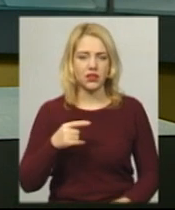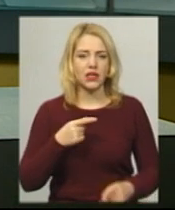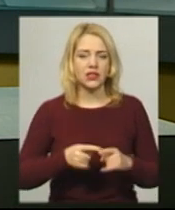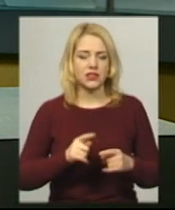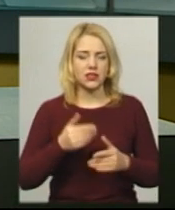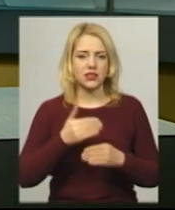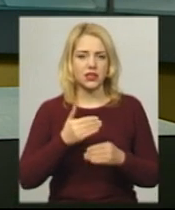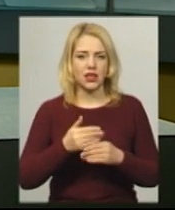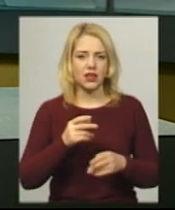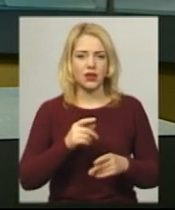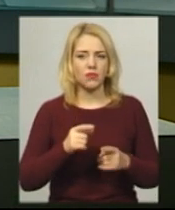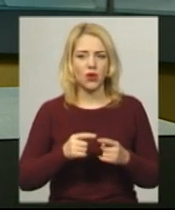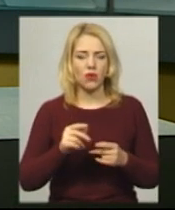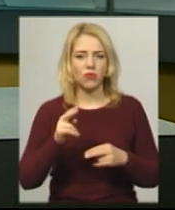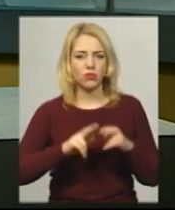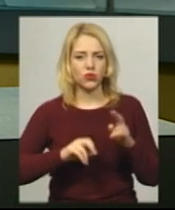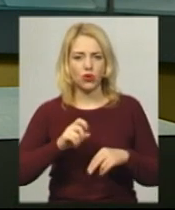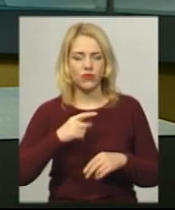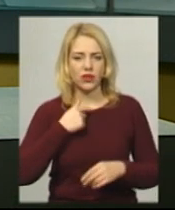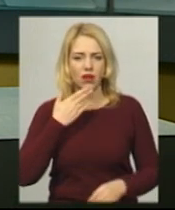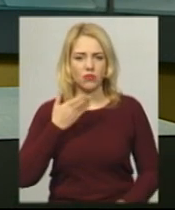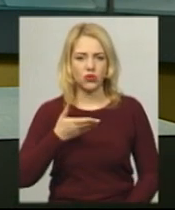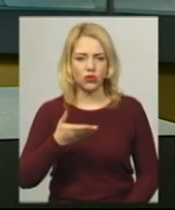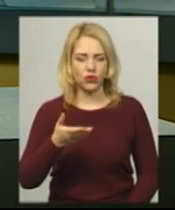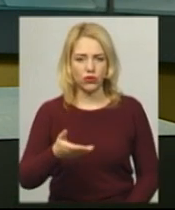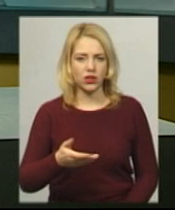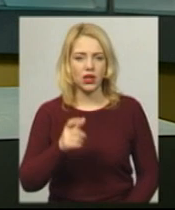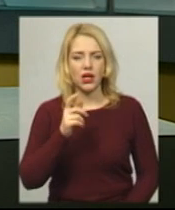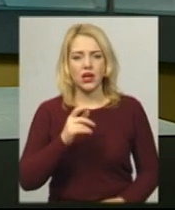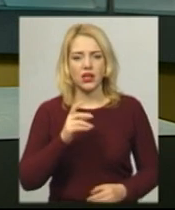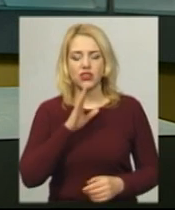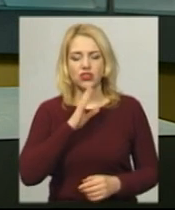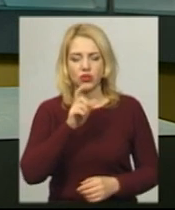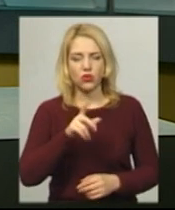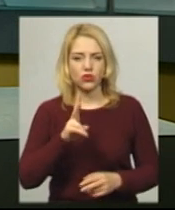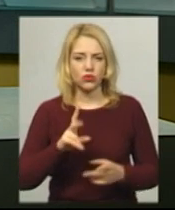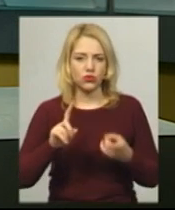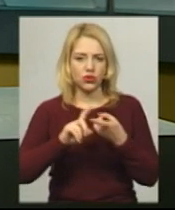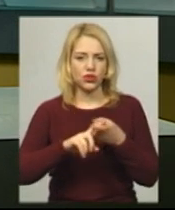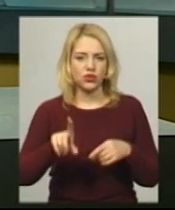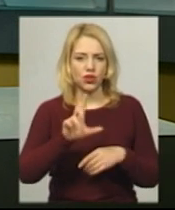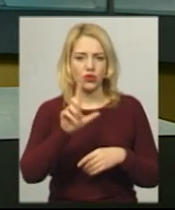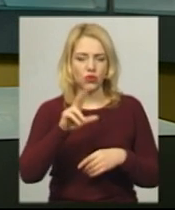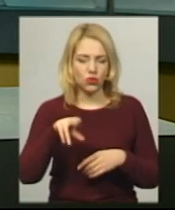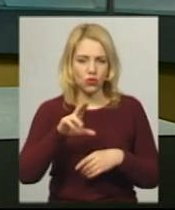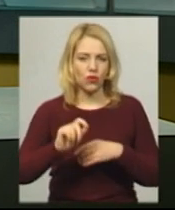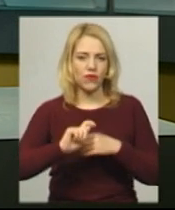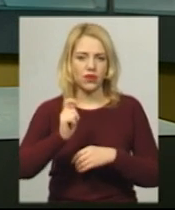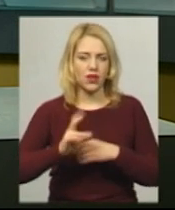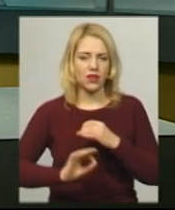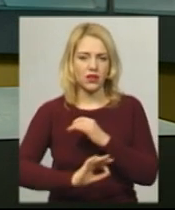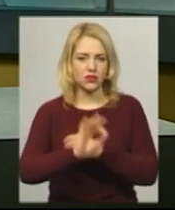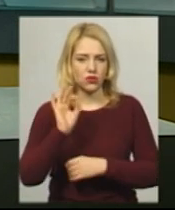побудований на монологах жінок, які так чи інакше дотичні до війни на Сході України. Додає, генеральним медіапартнером проєкту, як і